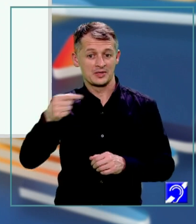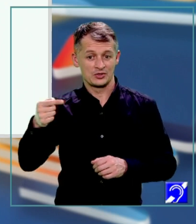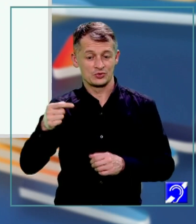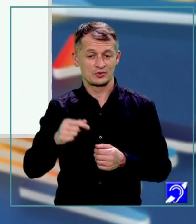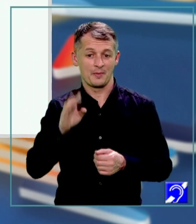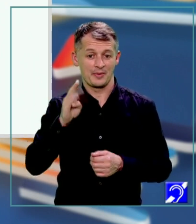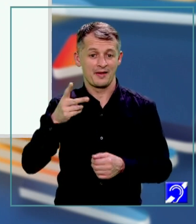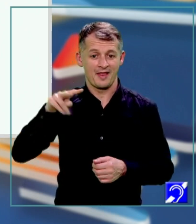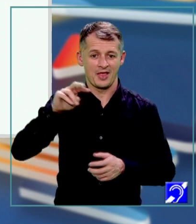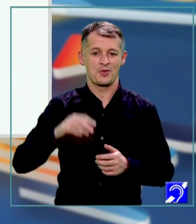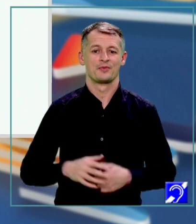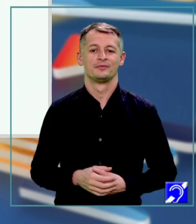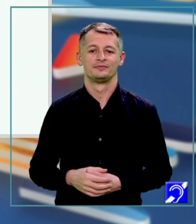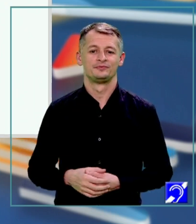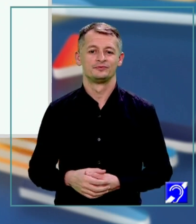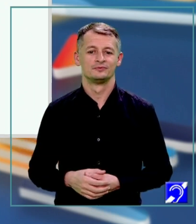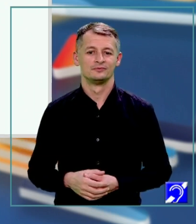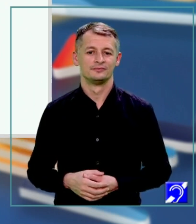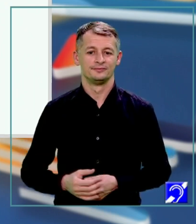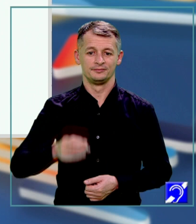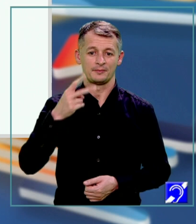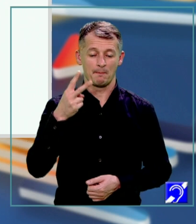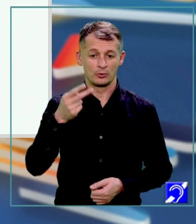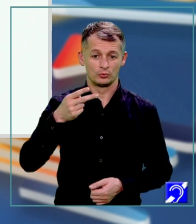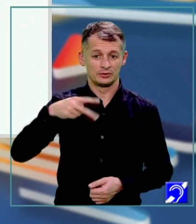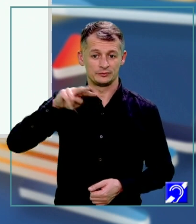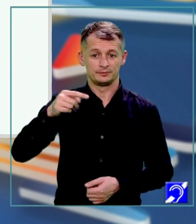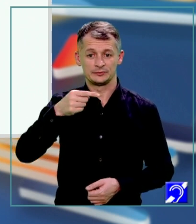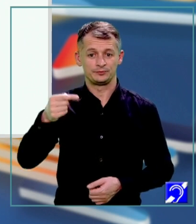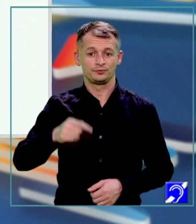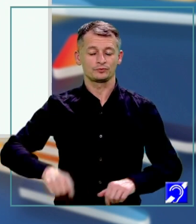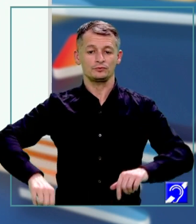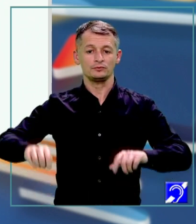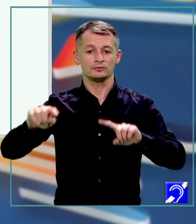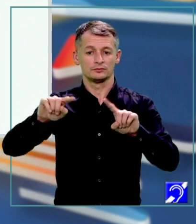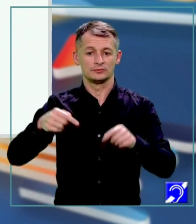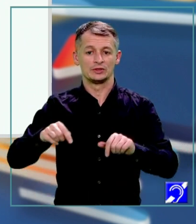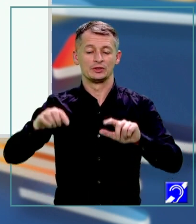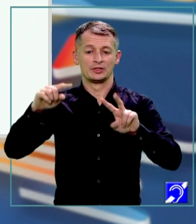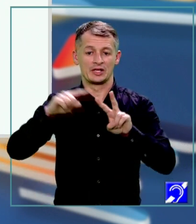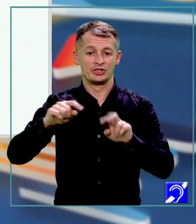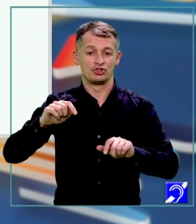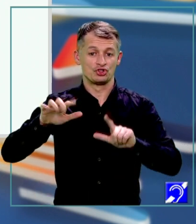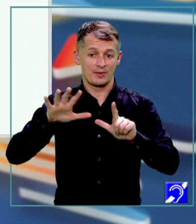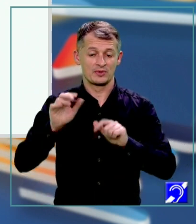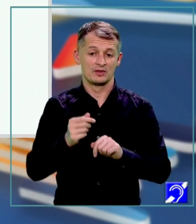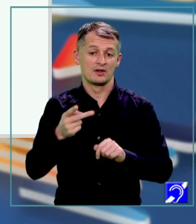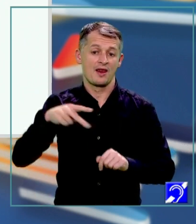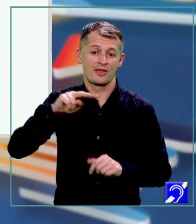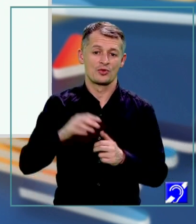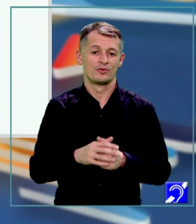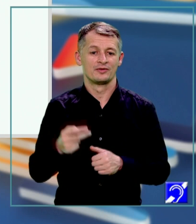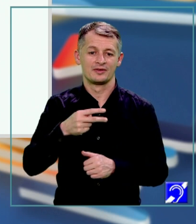B la a doua. Deci, 4 la a doua minus radical din 7 la a doua. Egal mai departe,